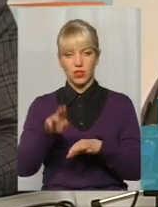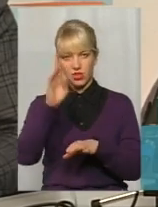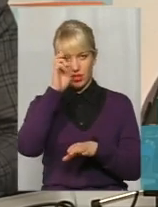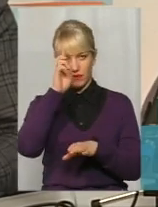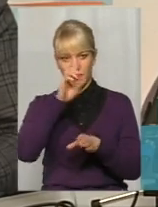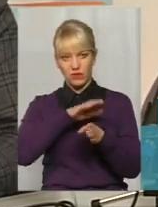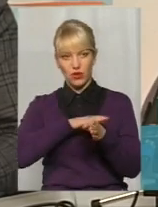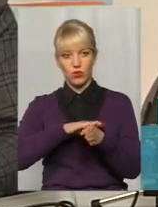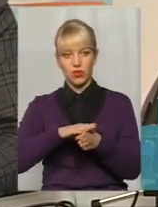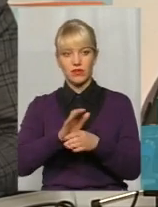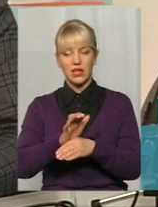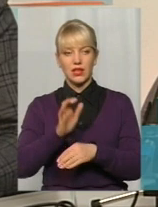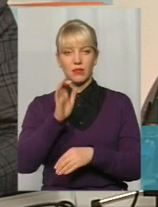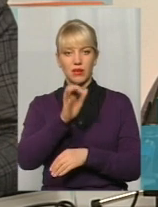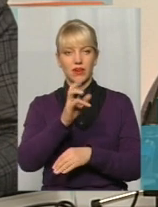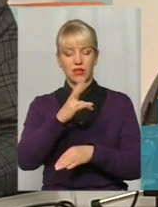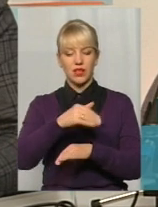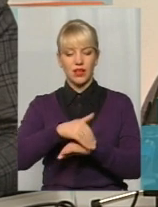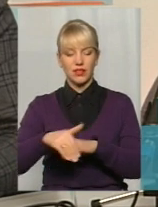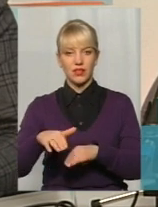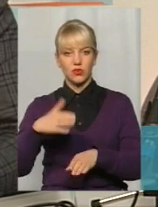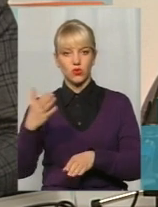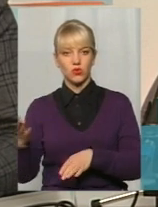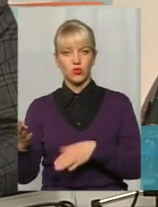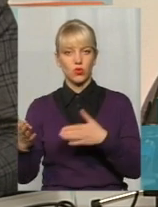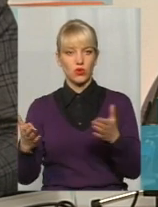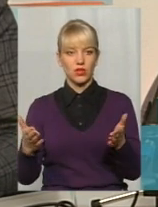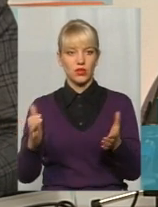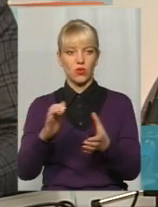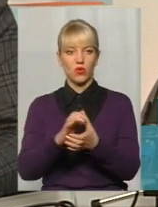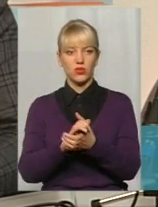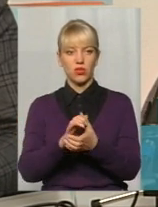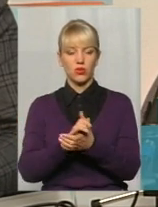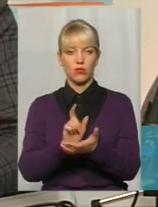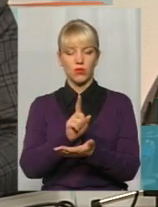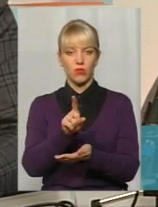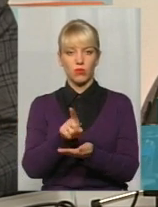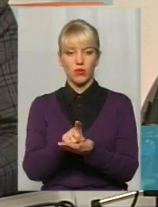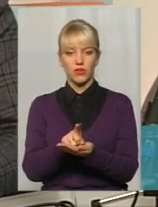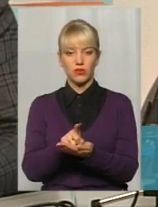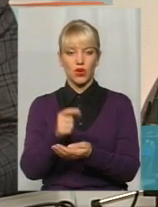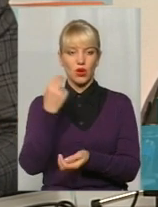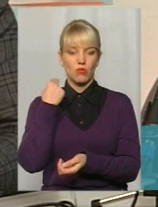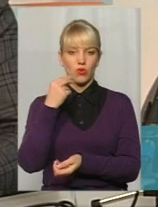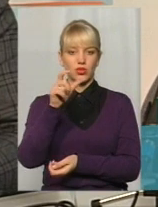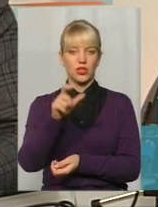постанови направляють на адресу сторін, ознайомлюємо обов'язково боржника про наявність такої